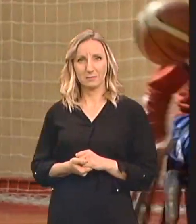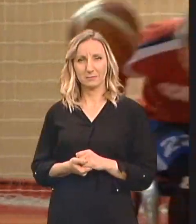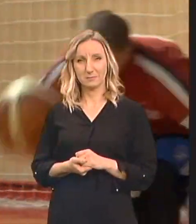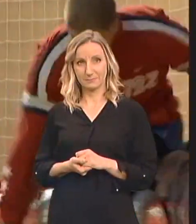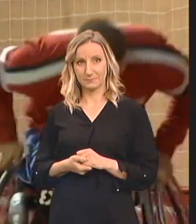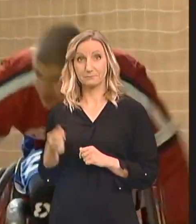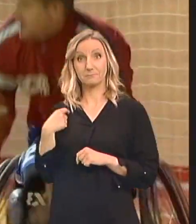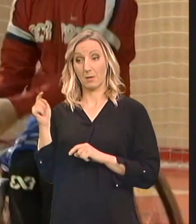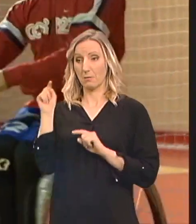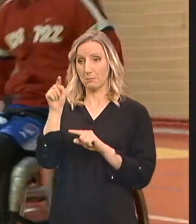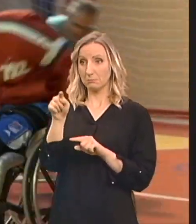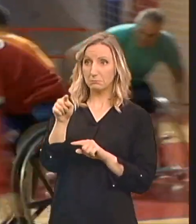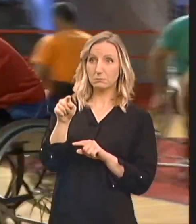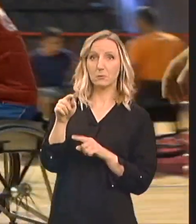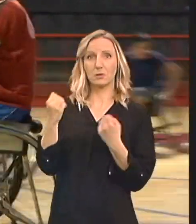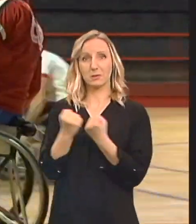Došla sam na taj trening